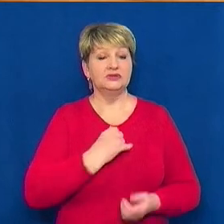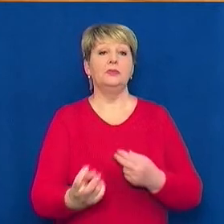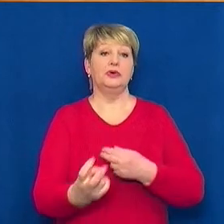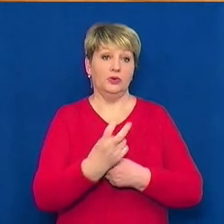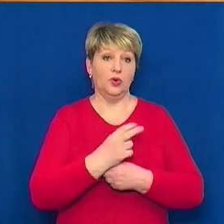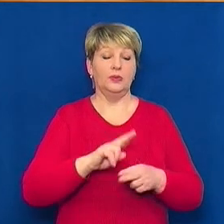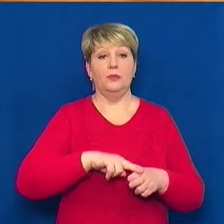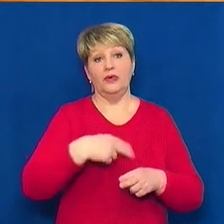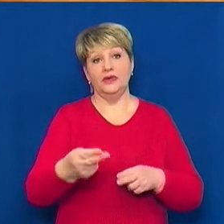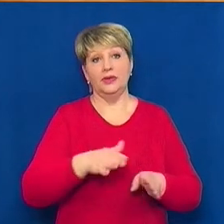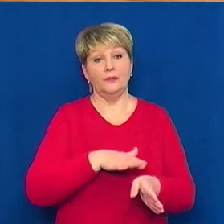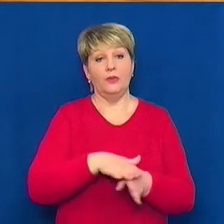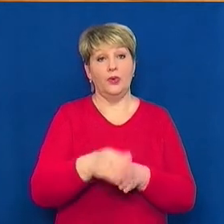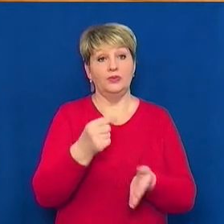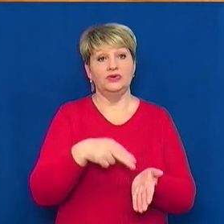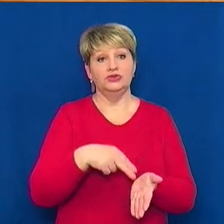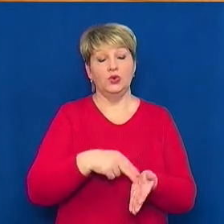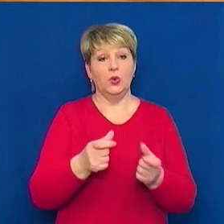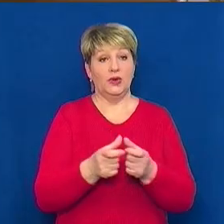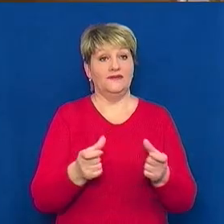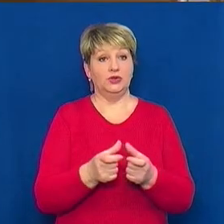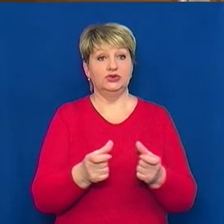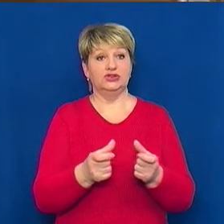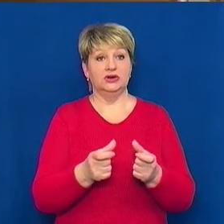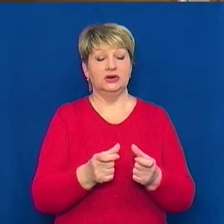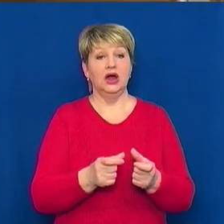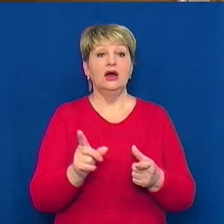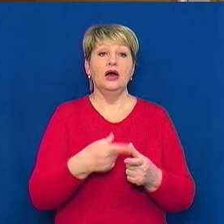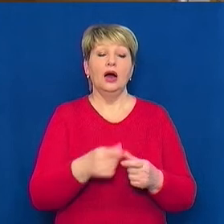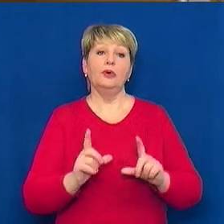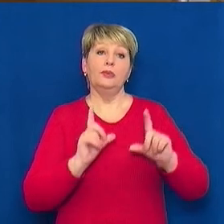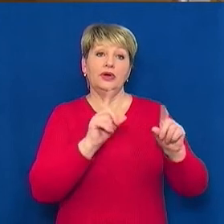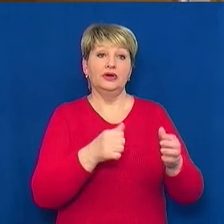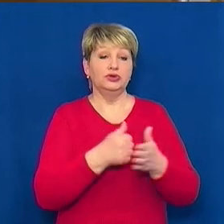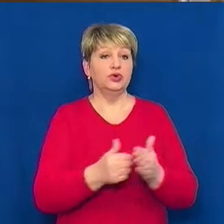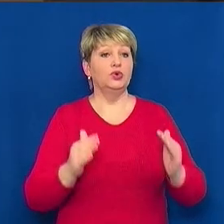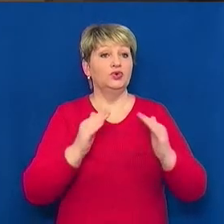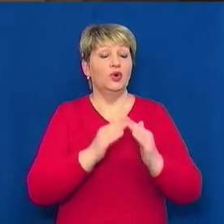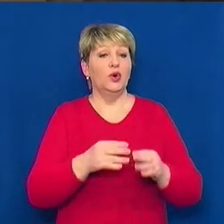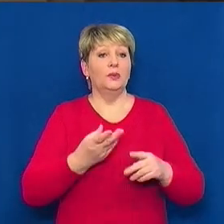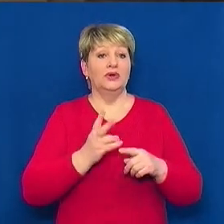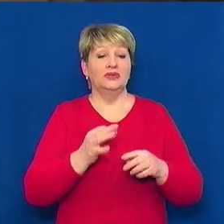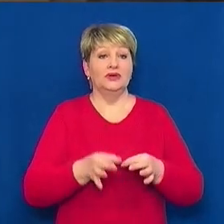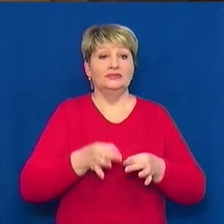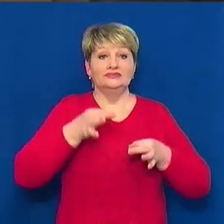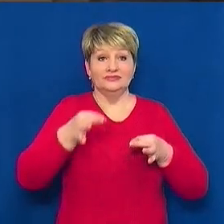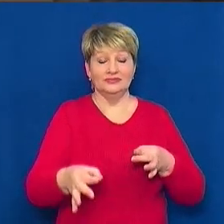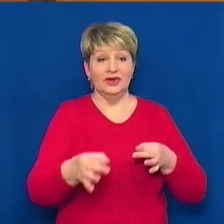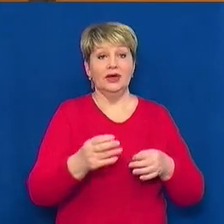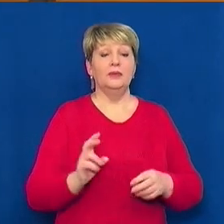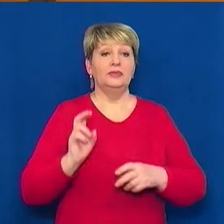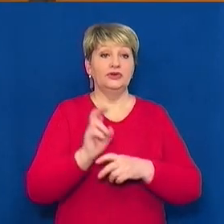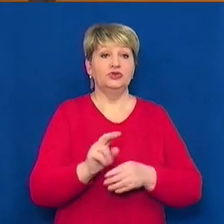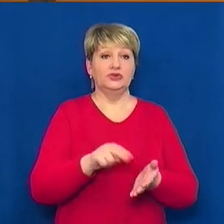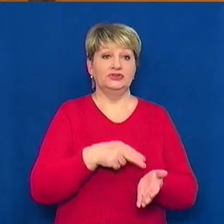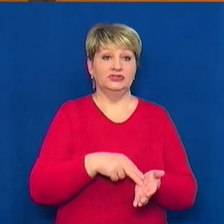йому повертаємо повністю вартість квиточка. Аби поїхати додому в монастирище, на вокзал прийшов черкащанин Юрій Борек.